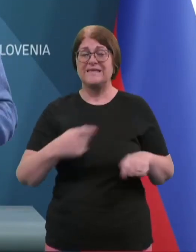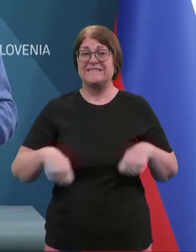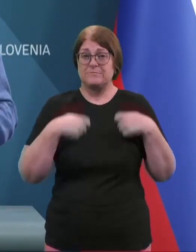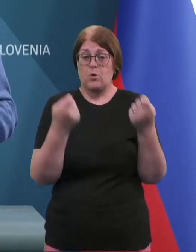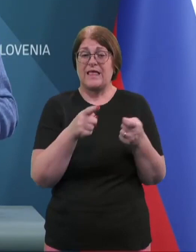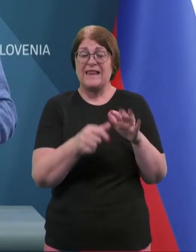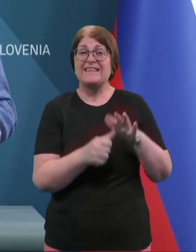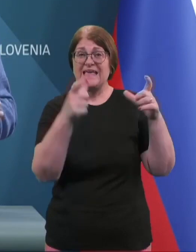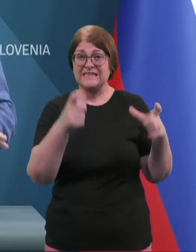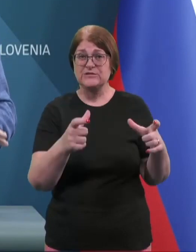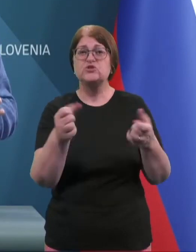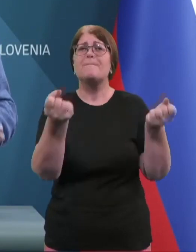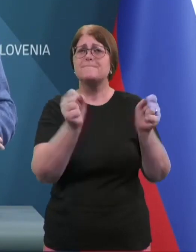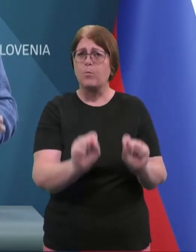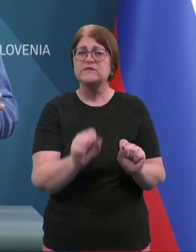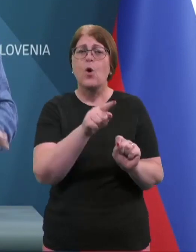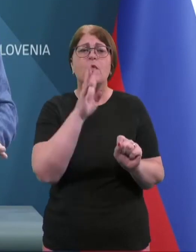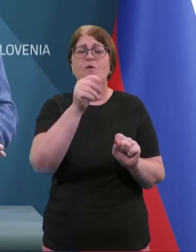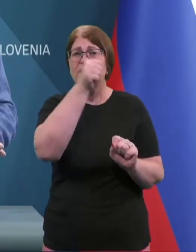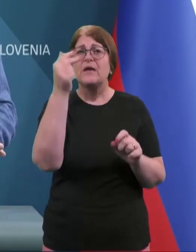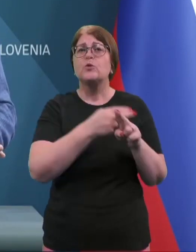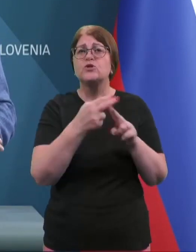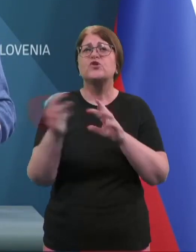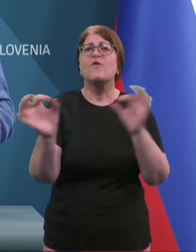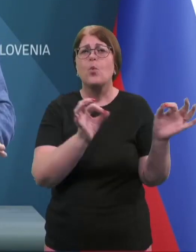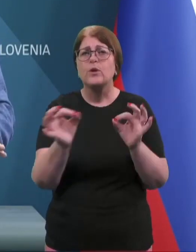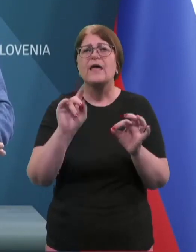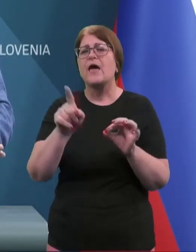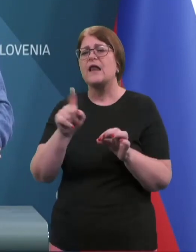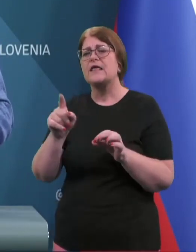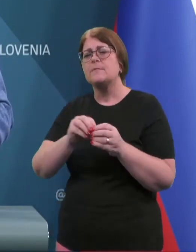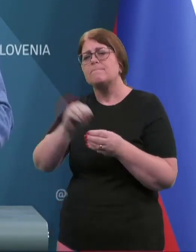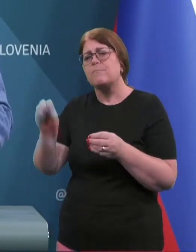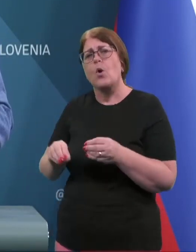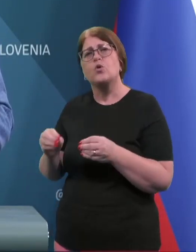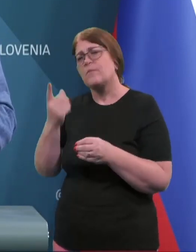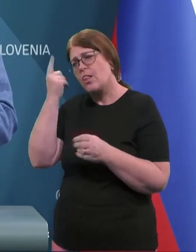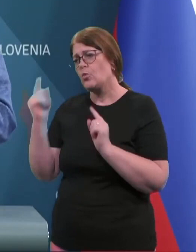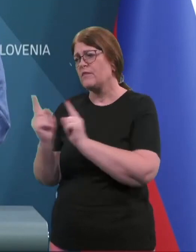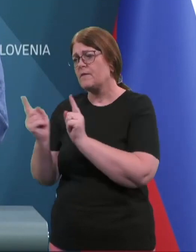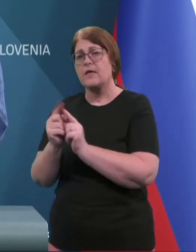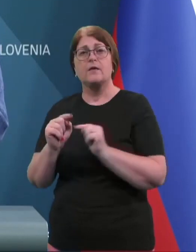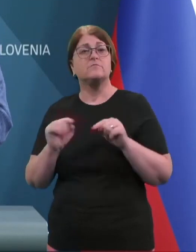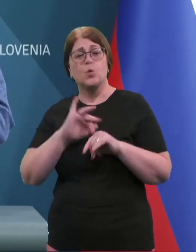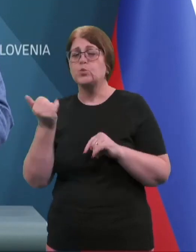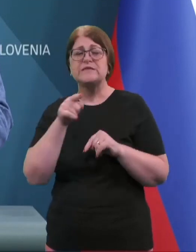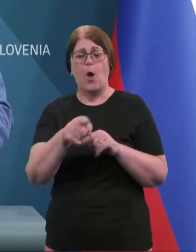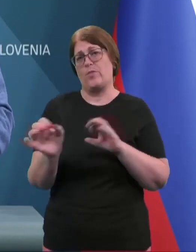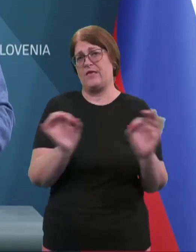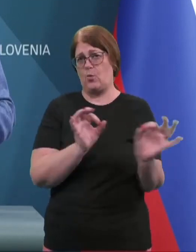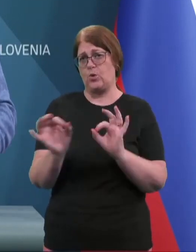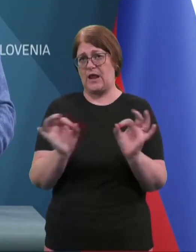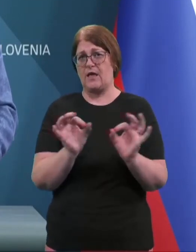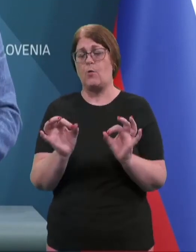imenu države urejala in sklepala pogodbe z ljudmi, in kar se tiče samih cenitov in očkodnin